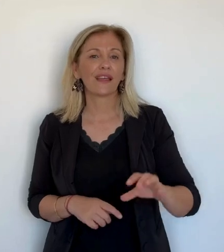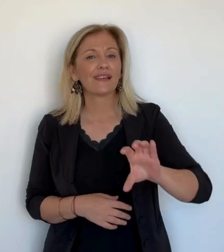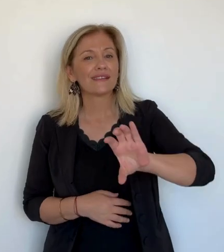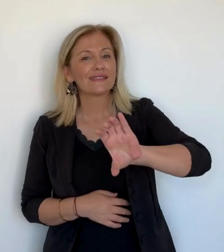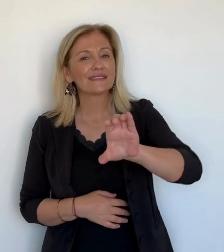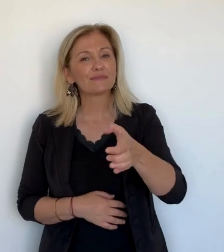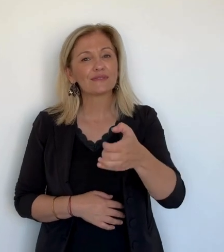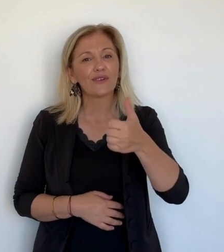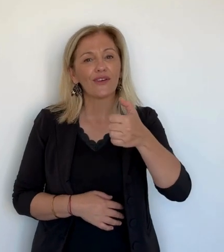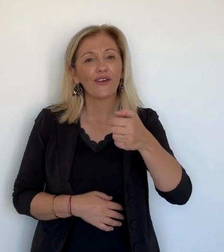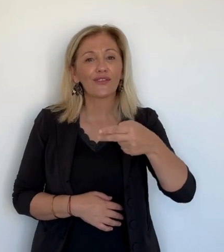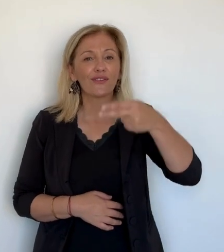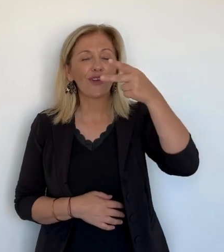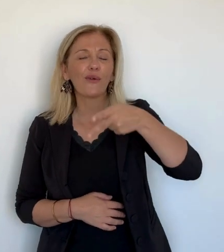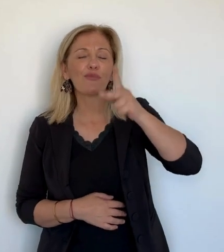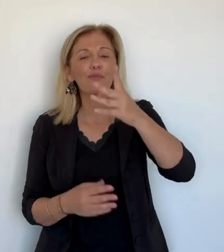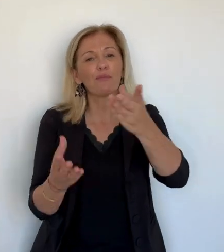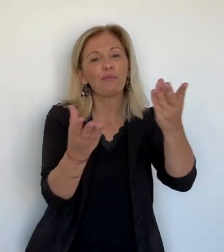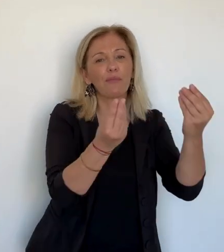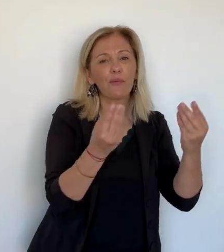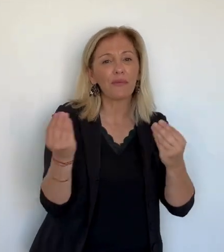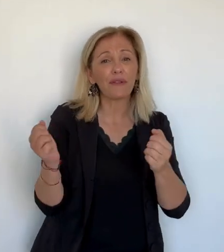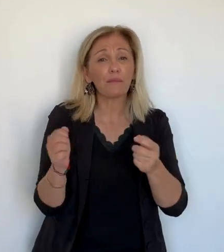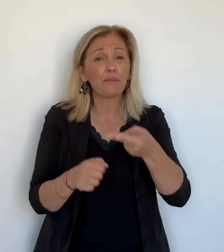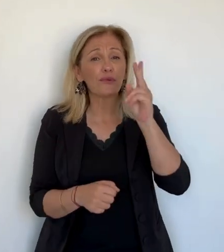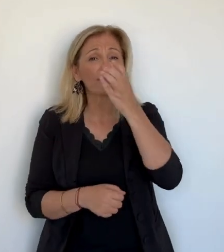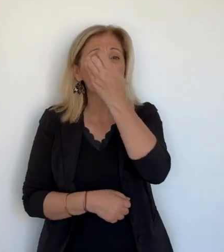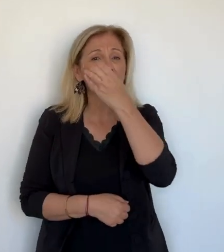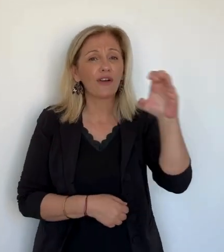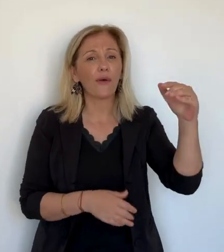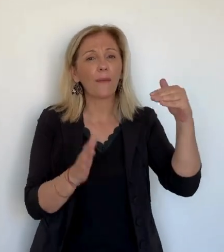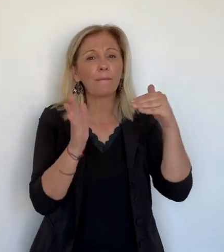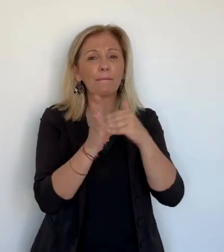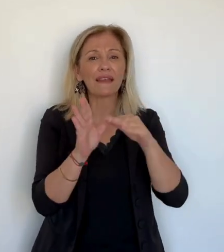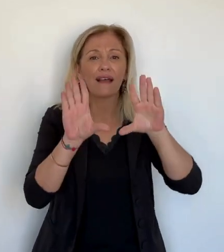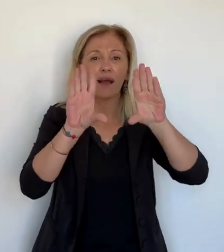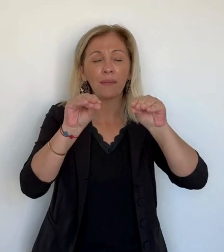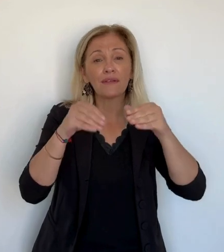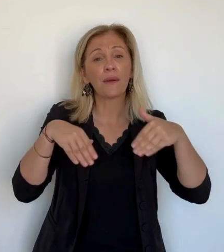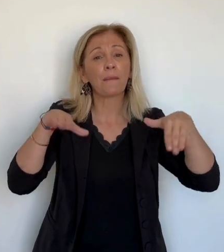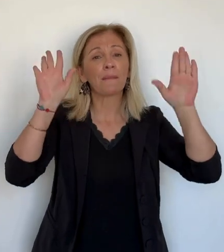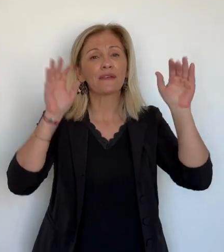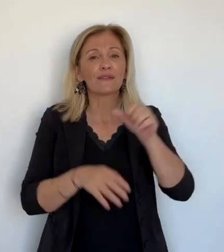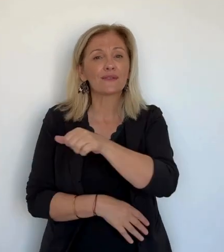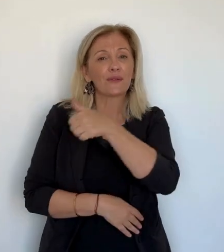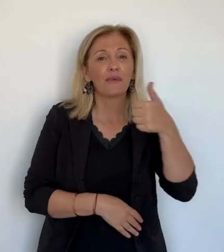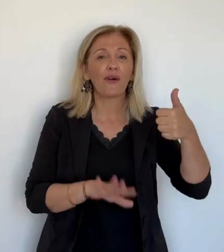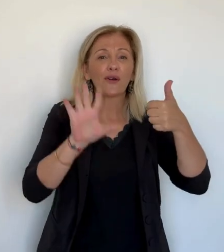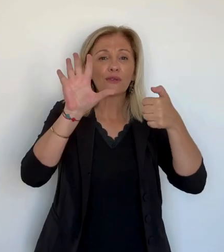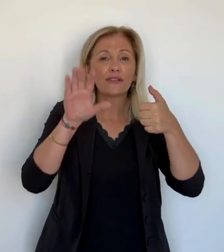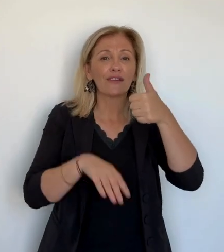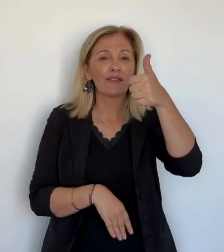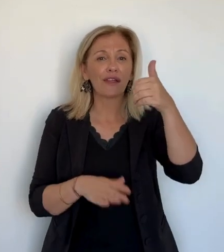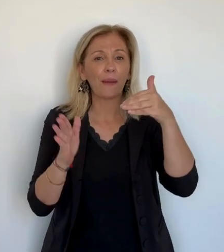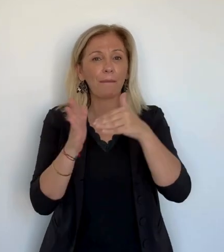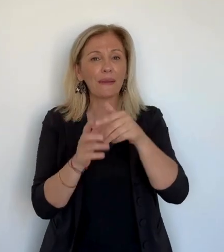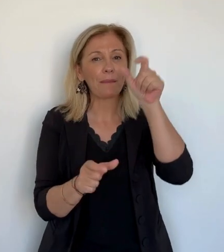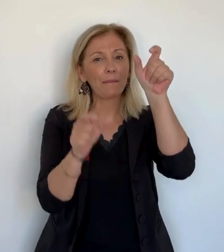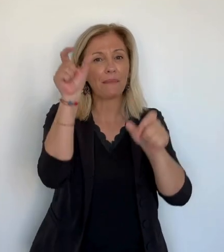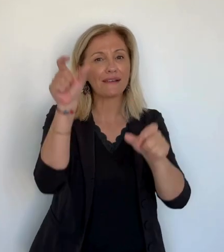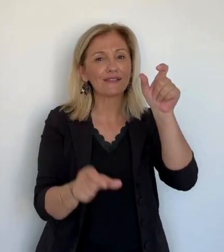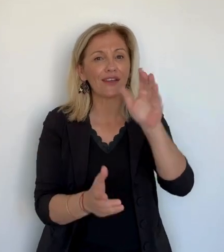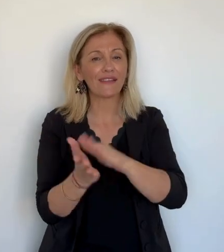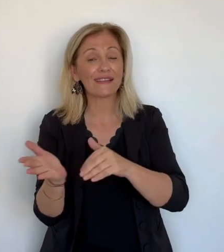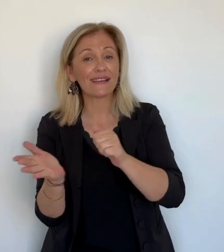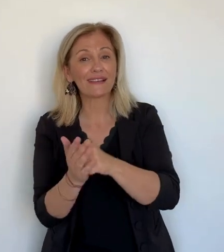Circonscription de Haute-Corse, il s'agit de la plus peuplée de l'île, plus de 100 000 habitants pour seulement 61 000 électeurs. Une